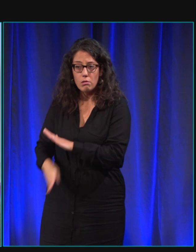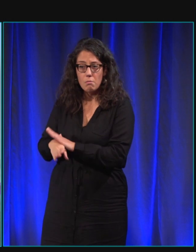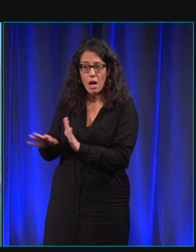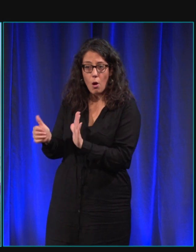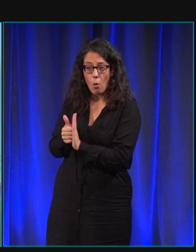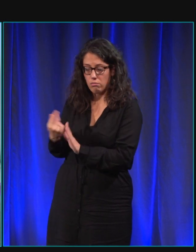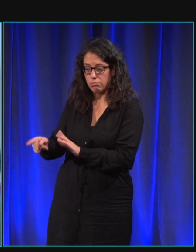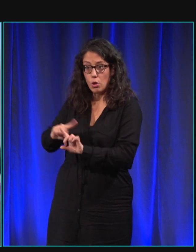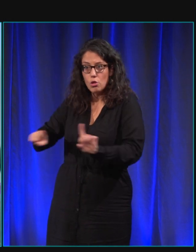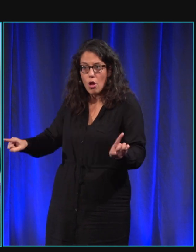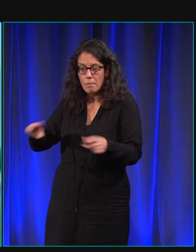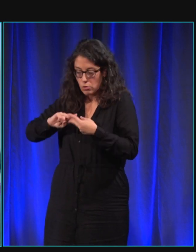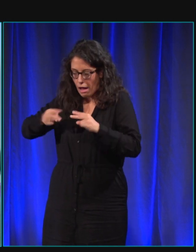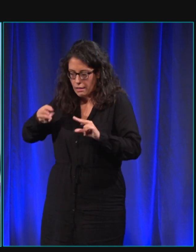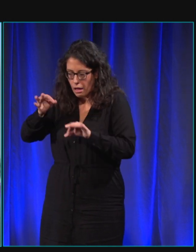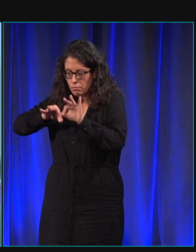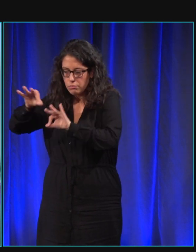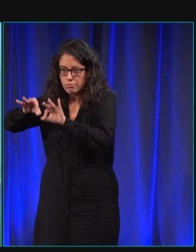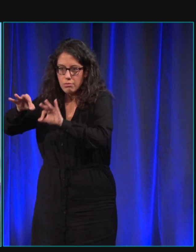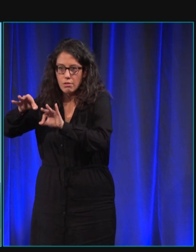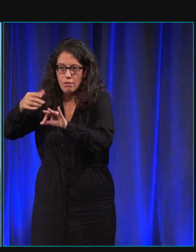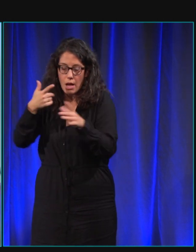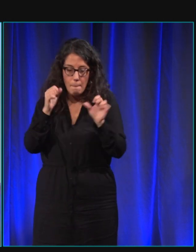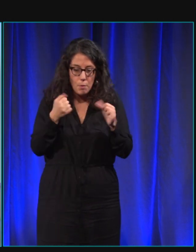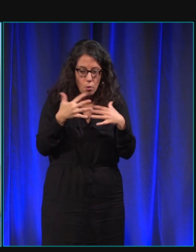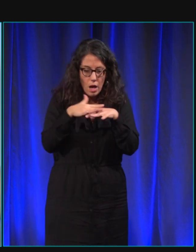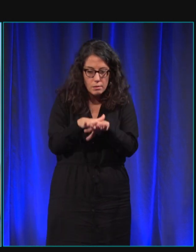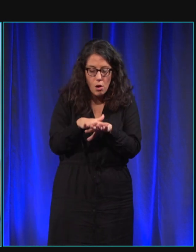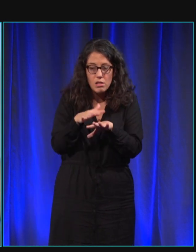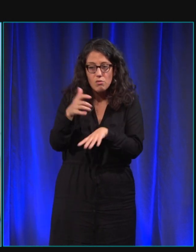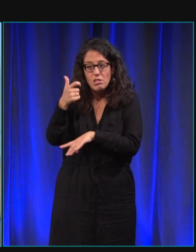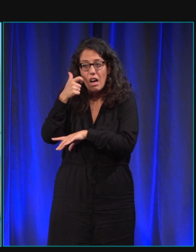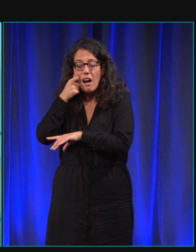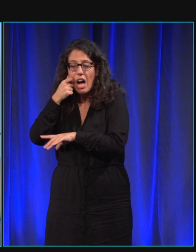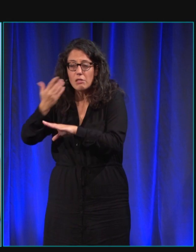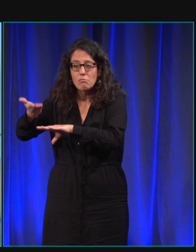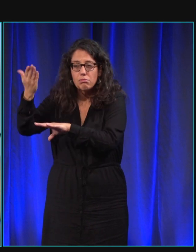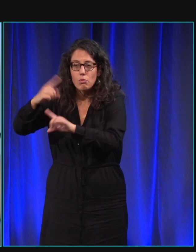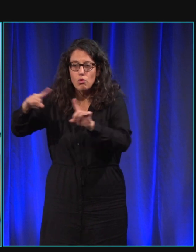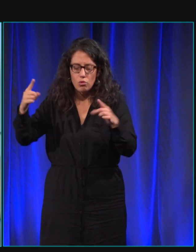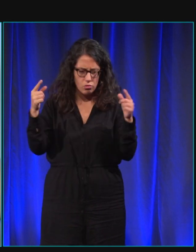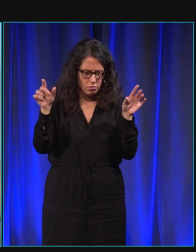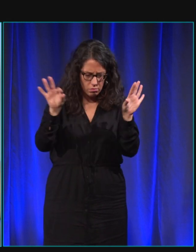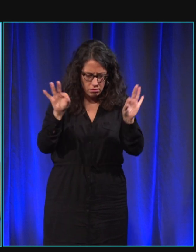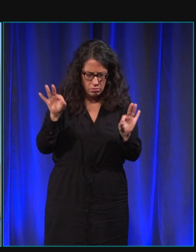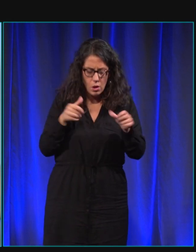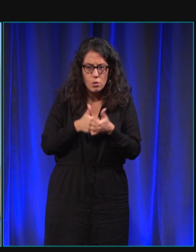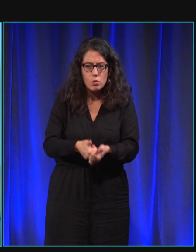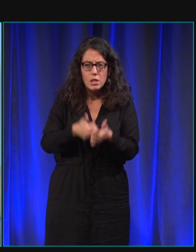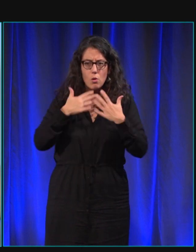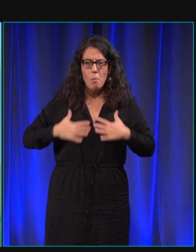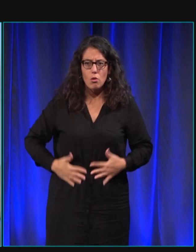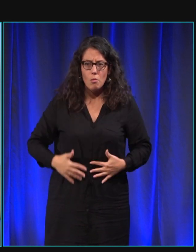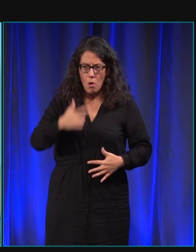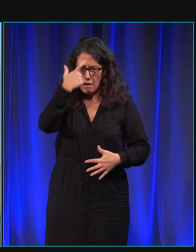là de sortir aussi peut-être de chiens de race de faire peut-être des croisements en sélectionnant sur des traits comportementaux puisque c'est bien